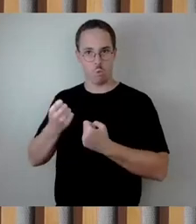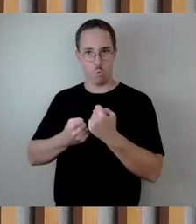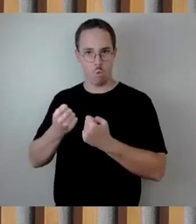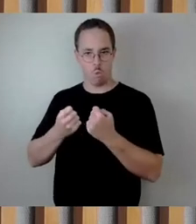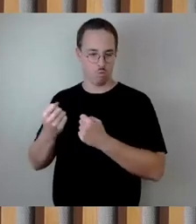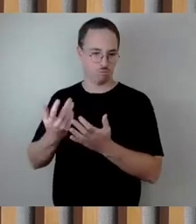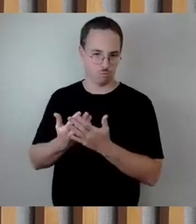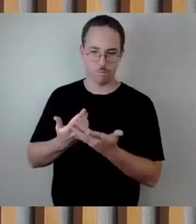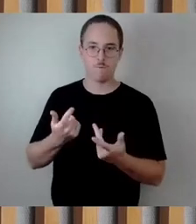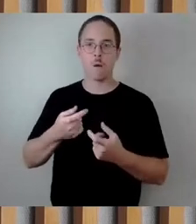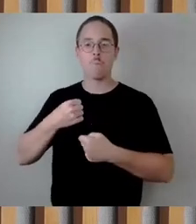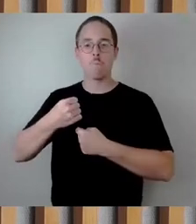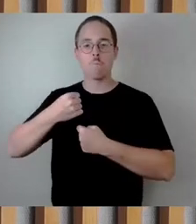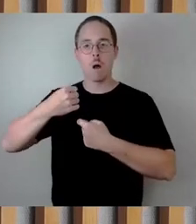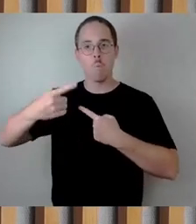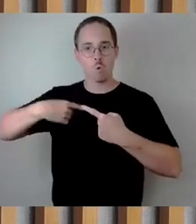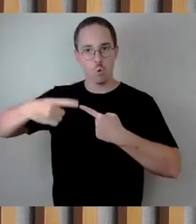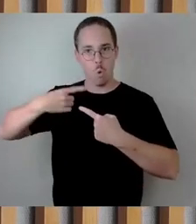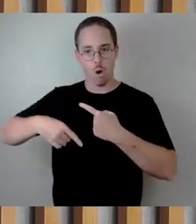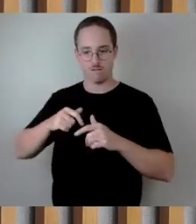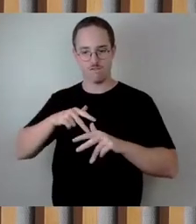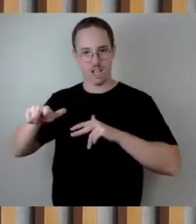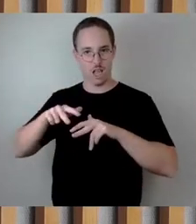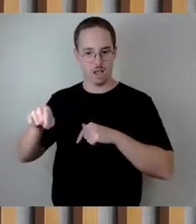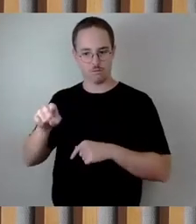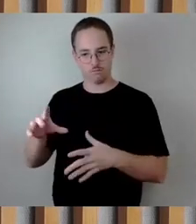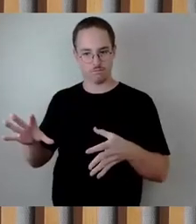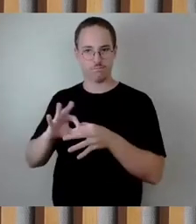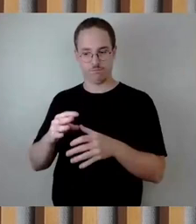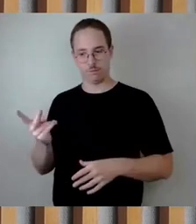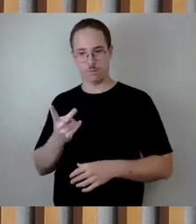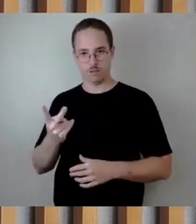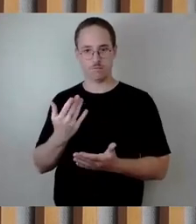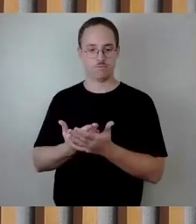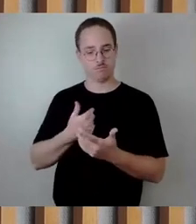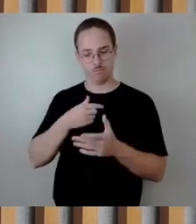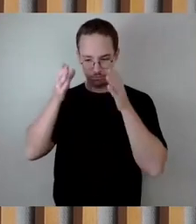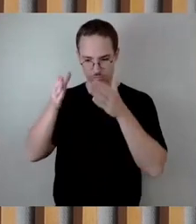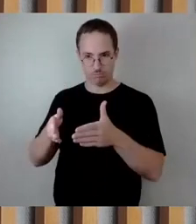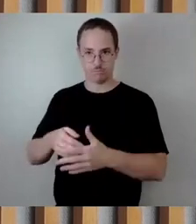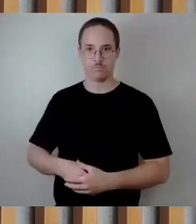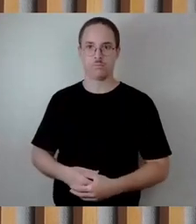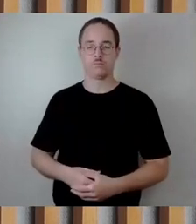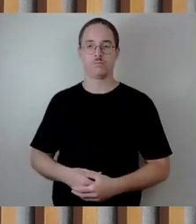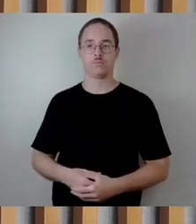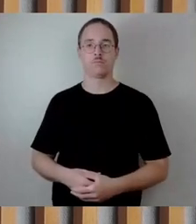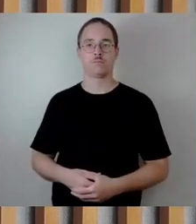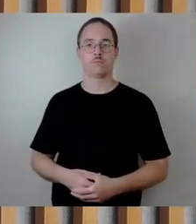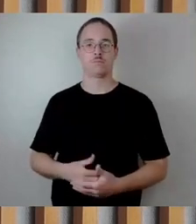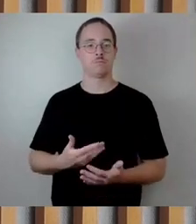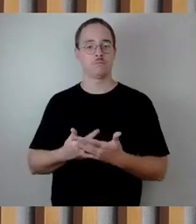Dort stellt sich folgende Frage, welche